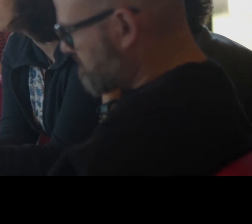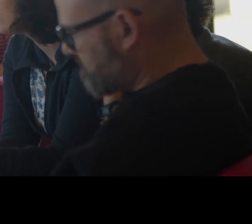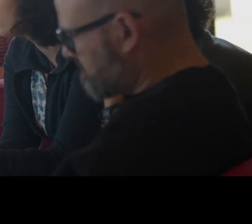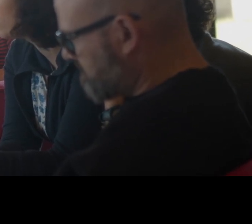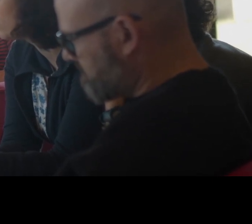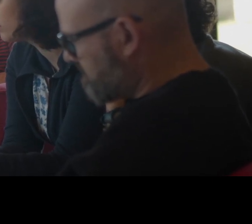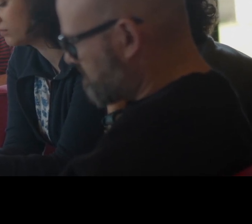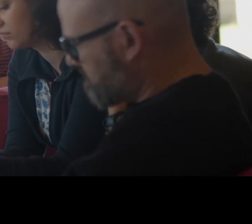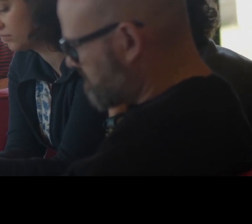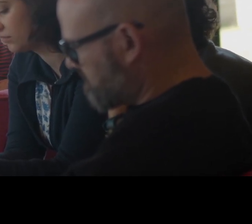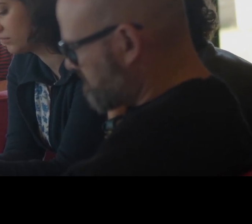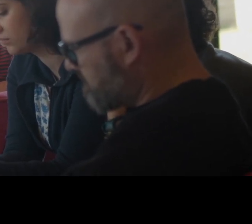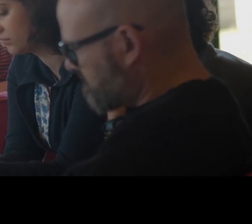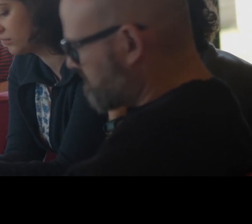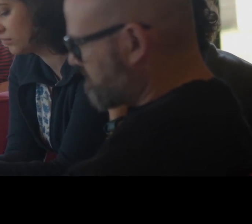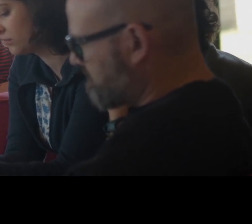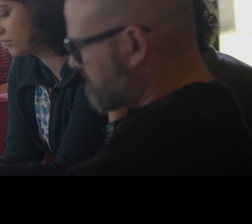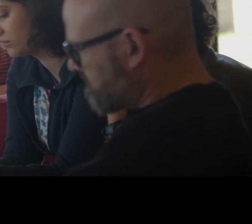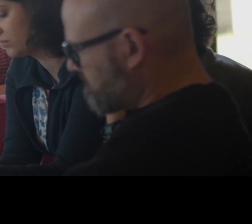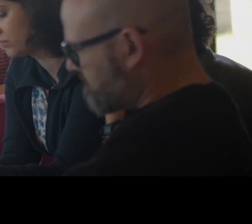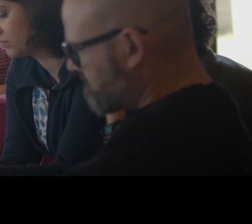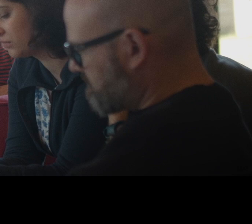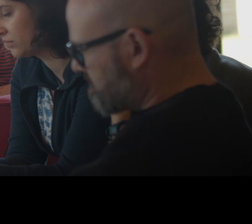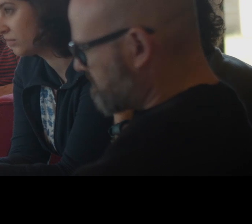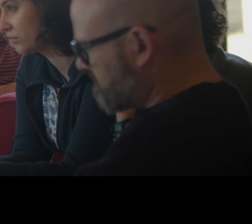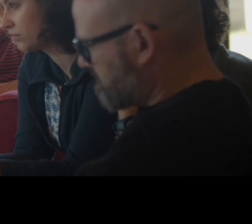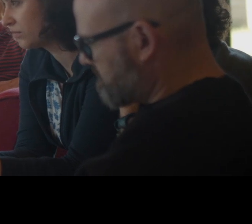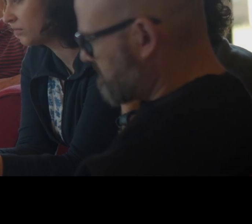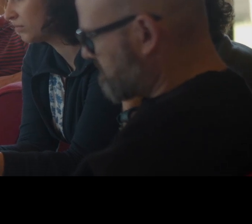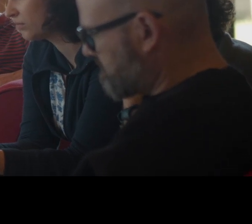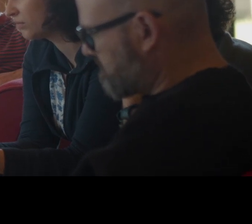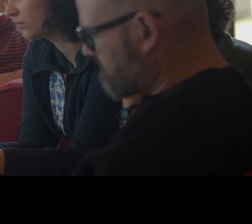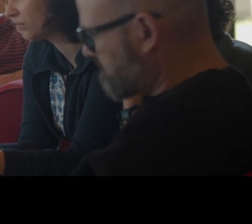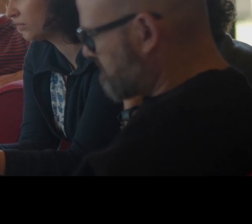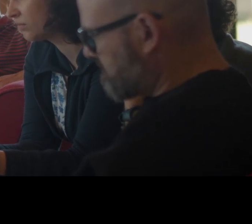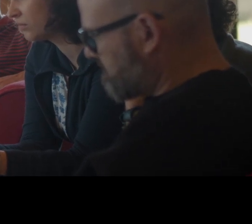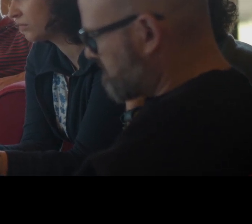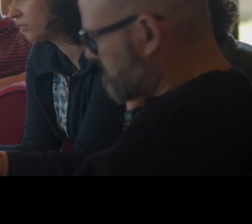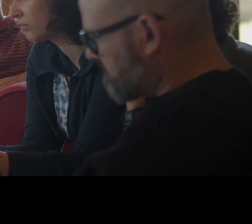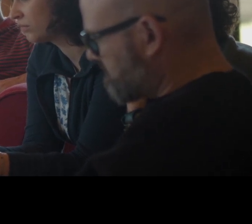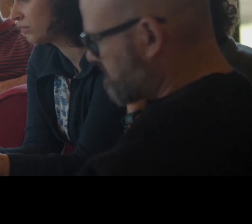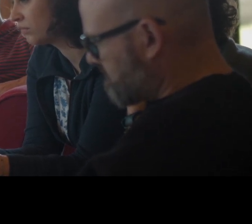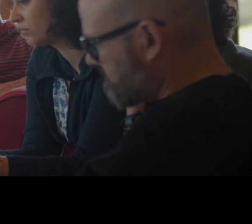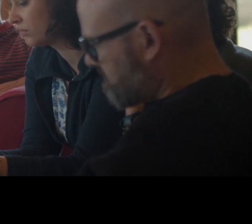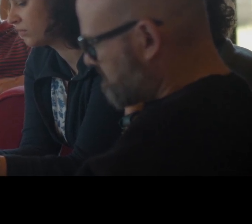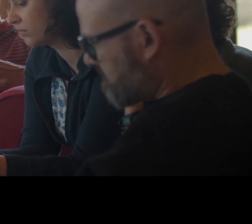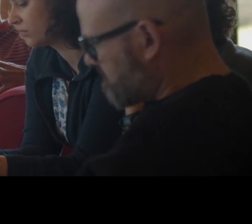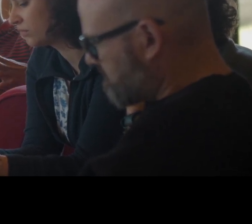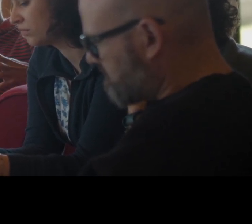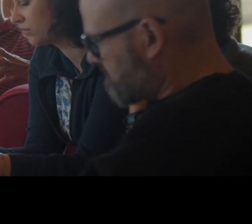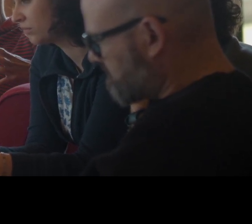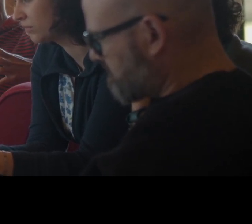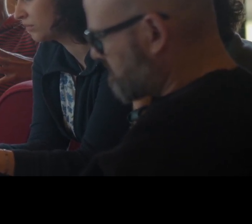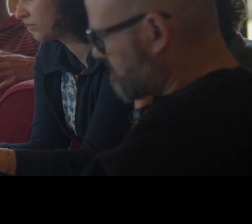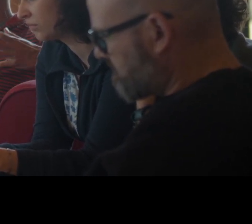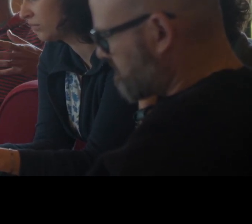z emocji, z horrorami, z tych rzeczy. I jeśli stopiemy tam, jeśli to jest tylko miejsce dla tego,